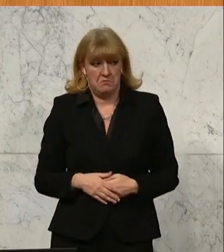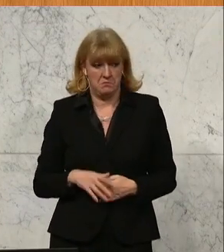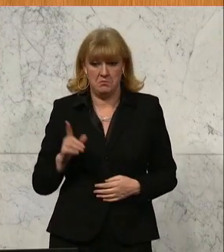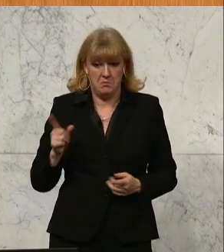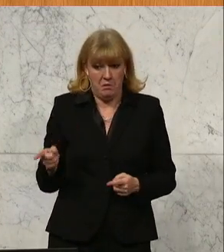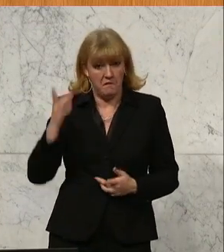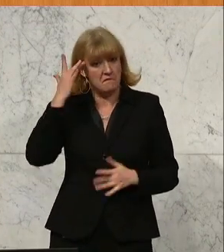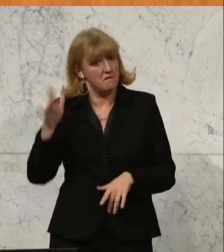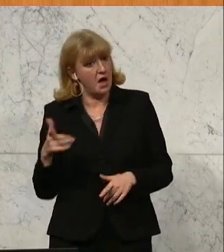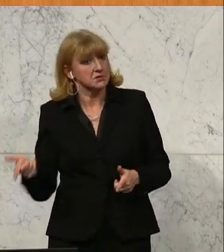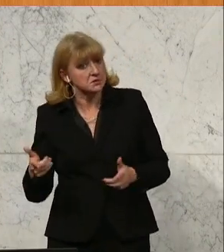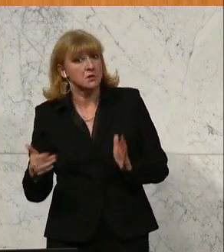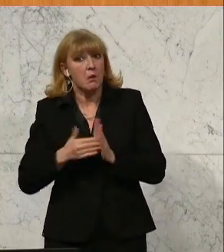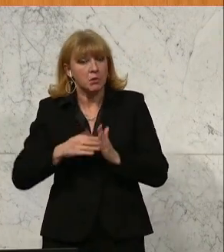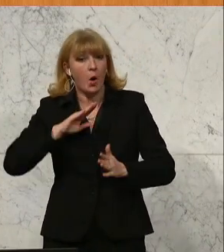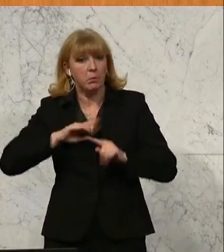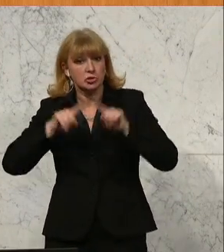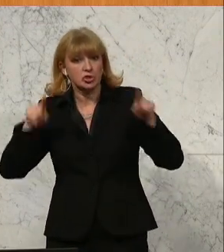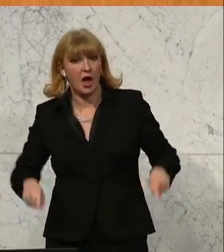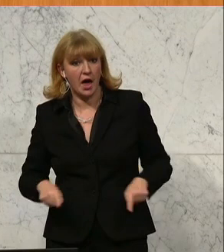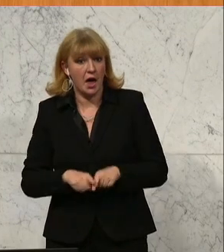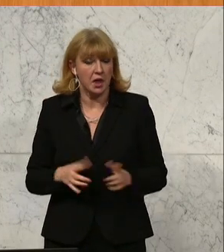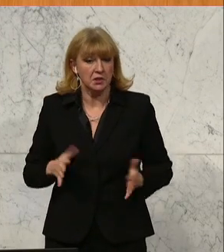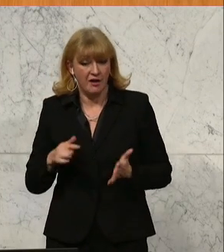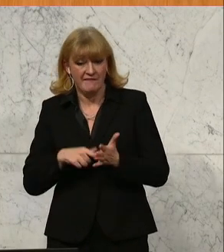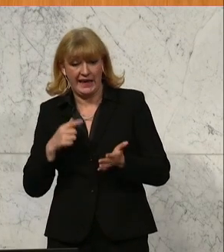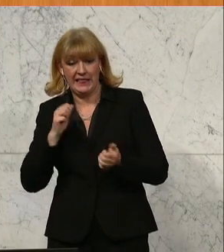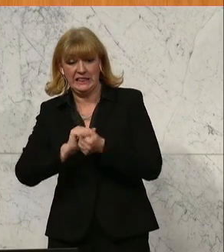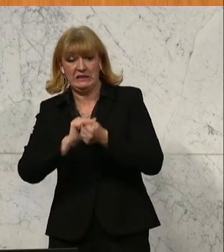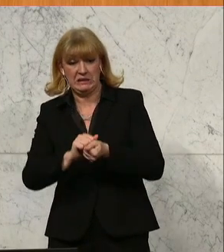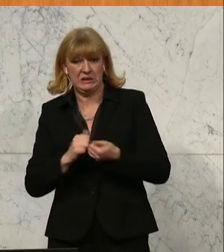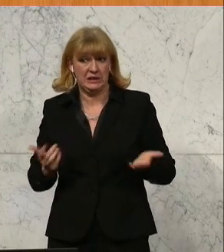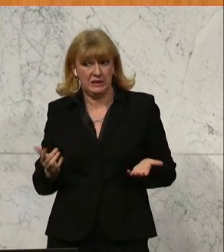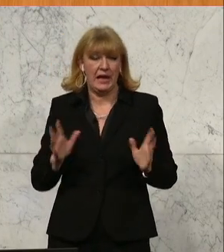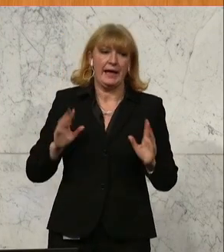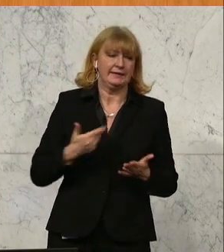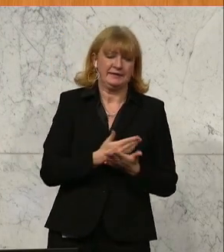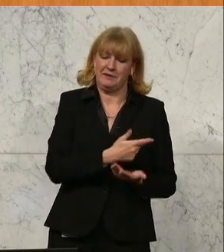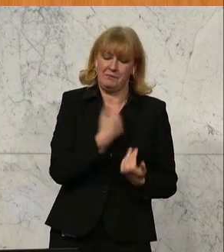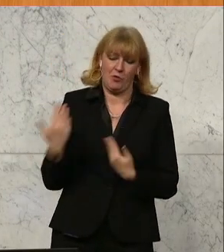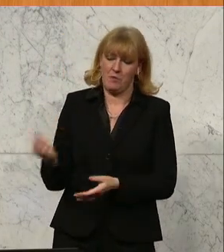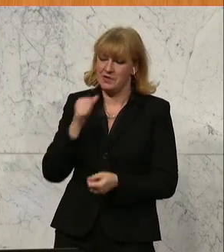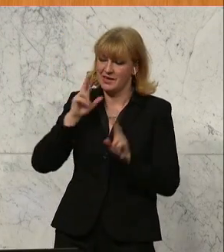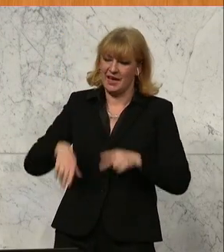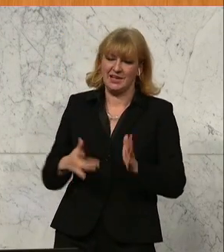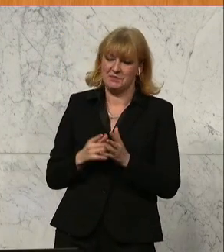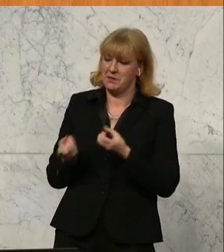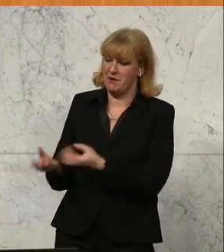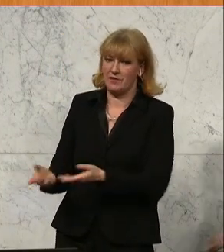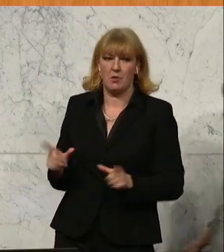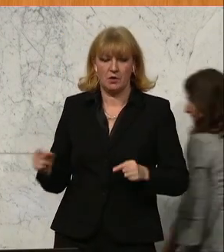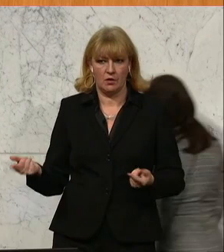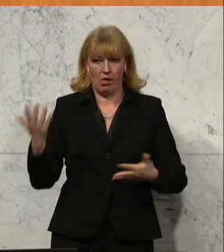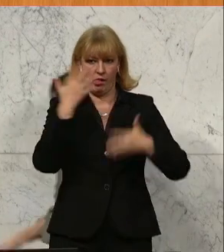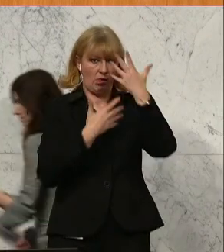Bescheid brauchen, um ihn bekämpfen zu können. Sie kriegen auch automatisch keinen Bescheid, Sie kriegen auch dementsprechend keine Rechtsmittelbelehrung. Das heißt, Sie bleiben im Unklaren und